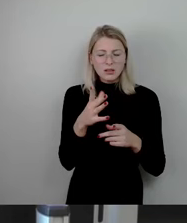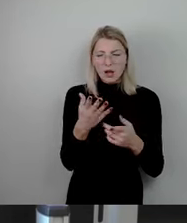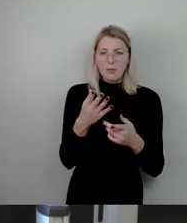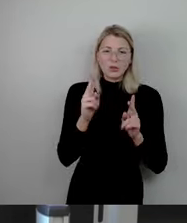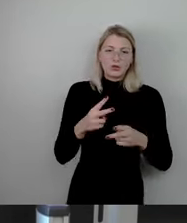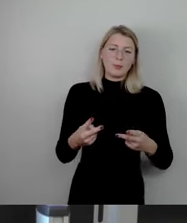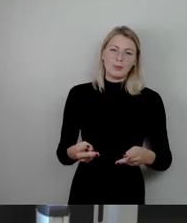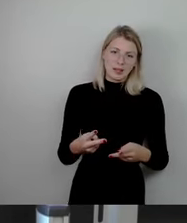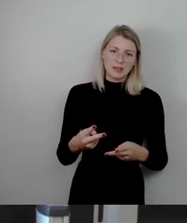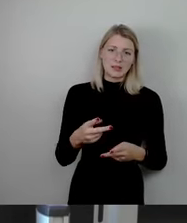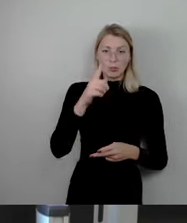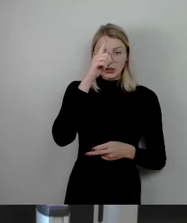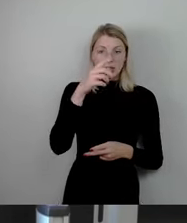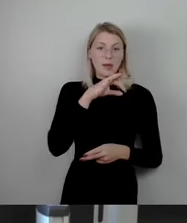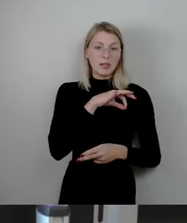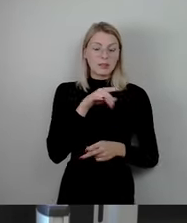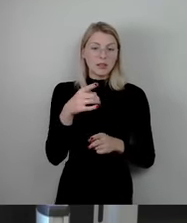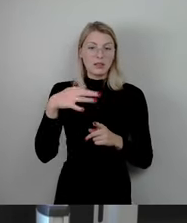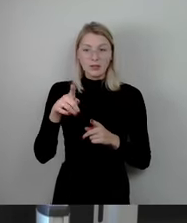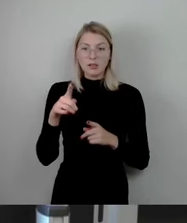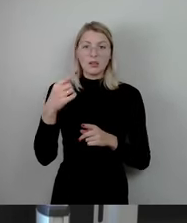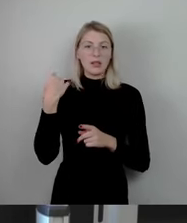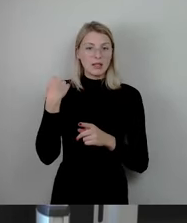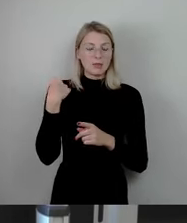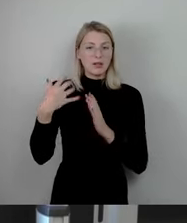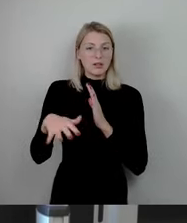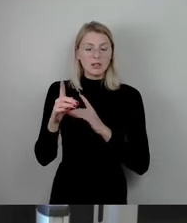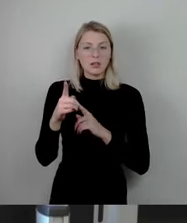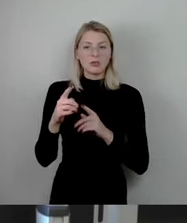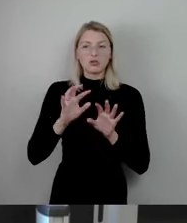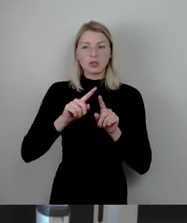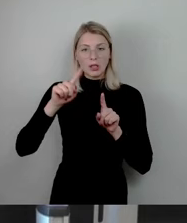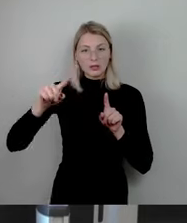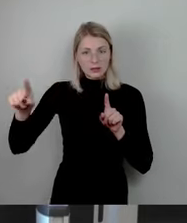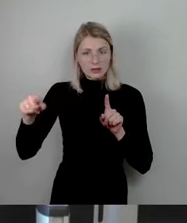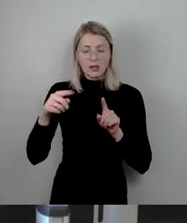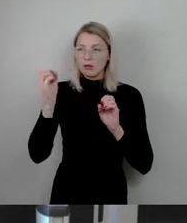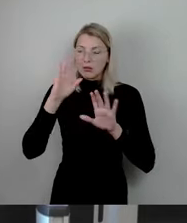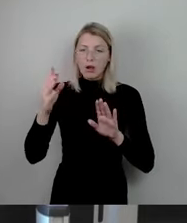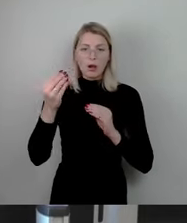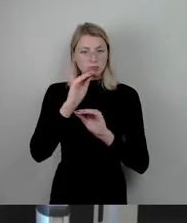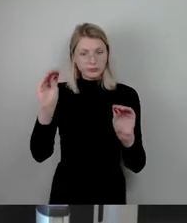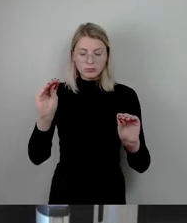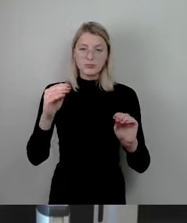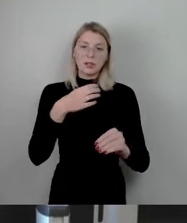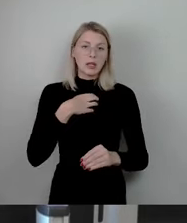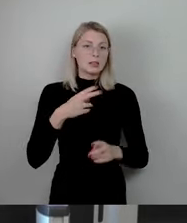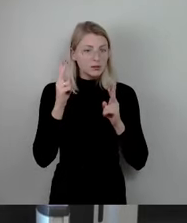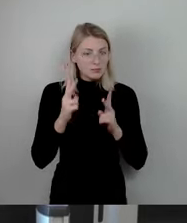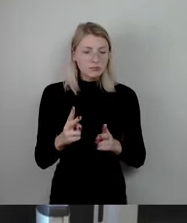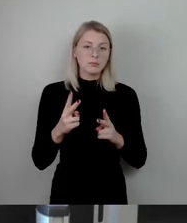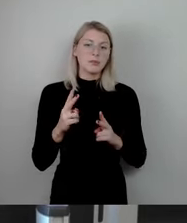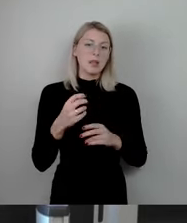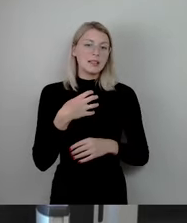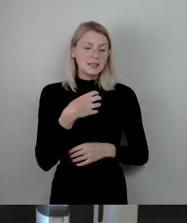hat auch noch mal bei der letzten Vorstellung der polizeilichen Kriminalitätsstatistik klar gesagt, Dresden ist nach wie vor eine der sichersten